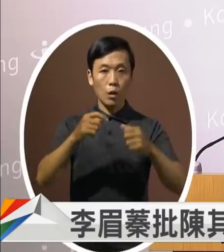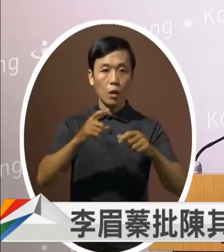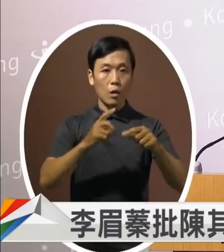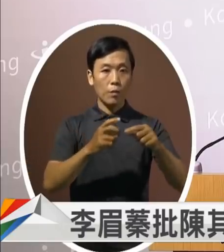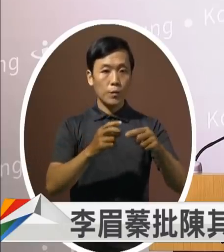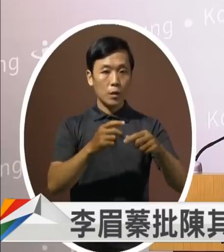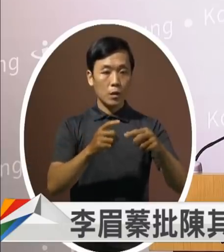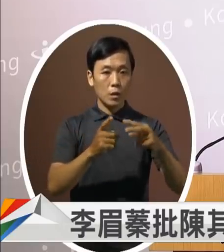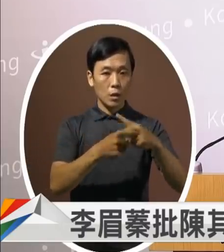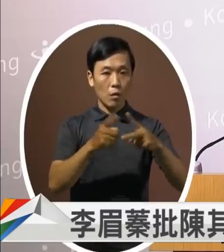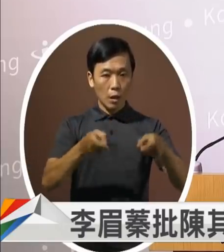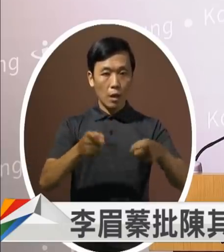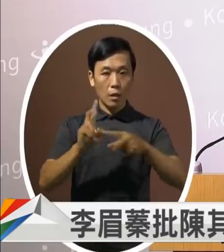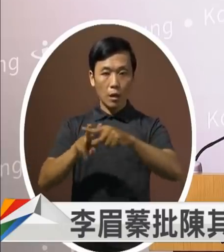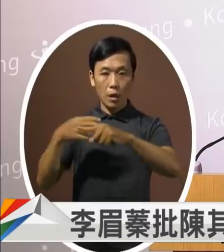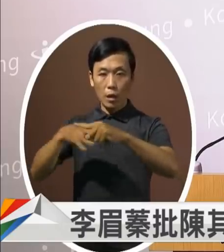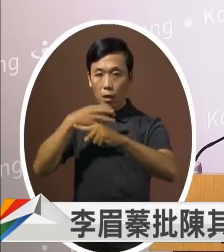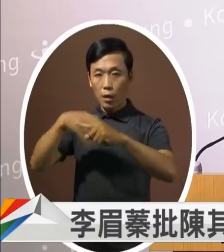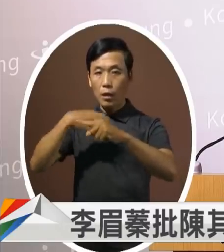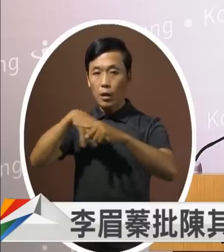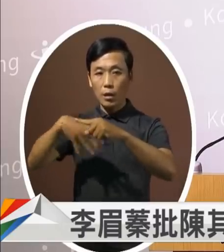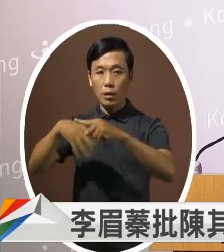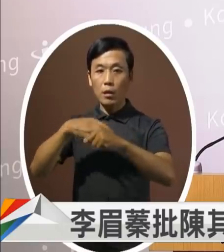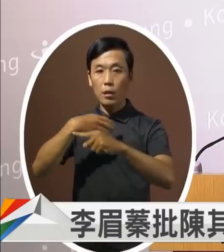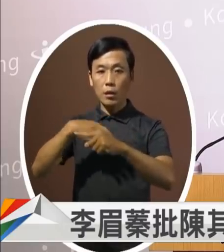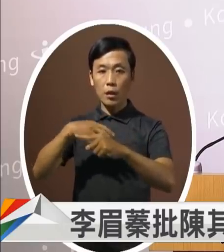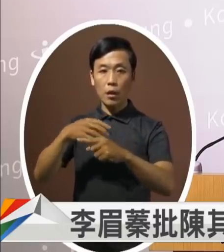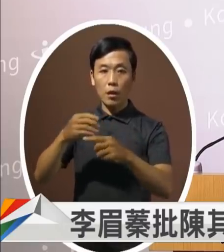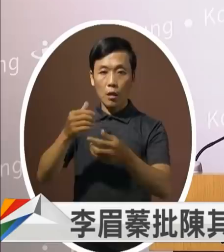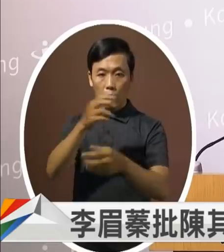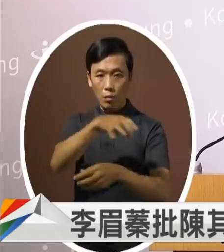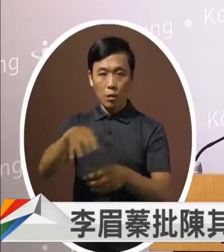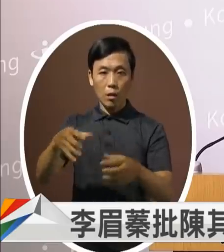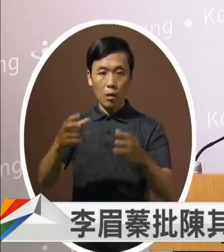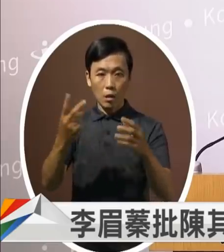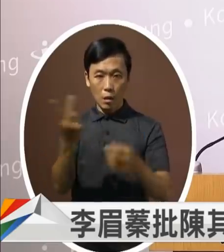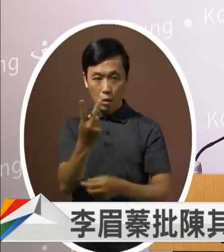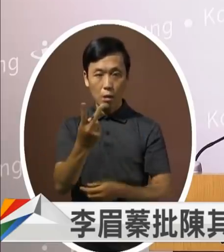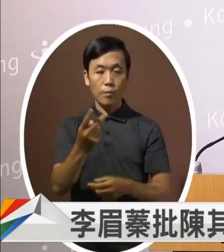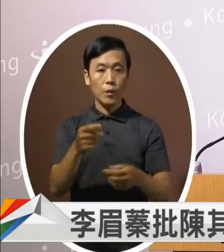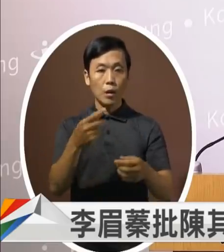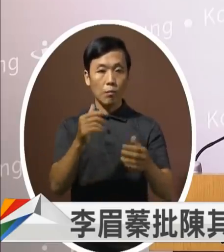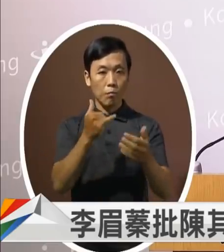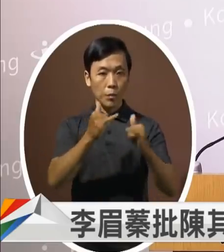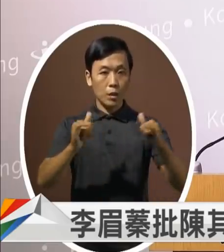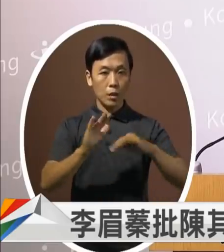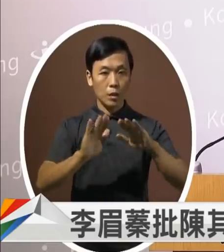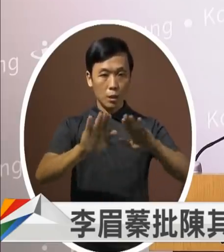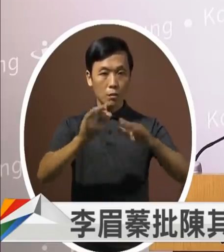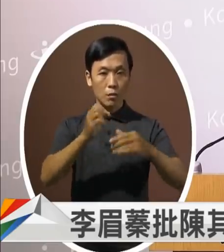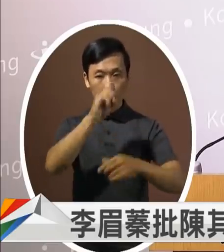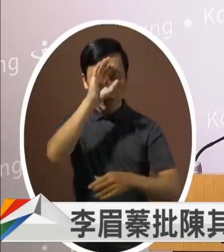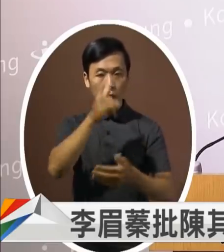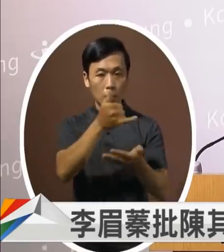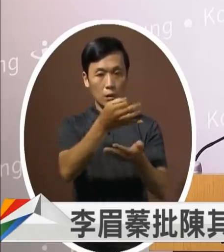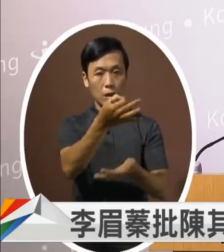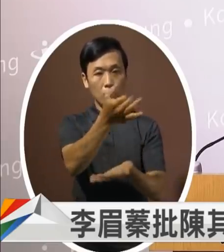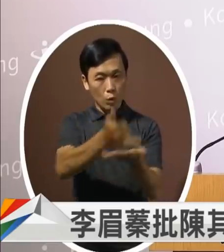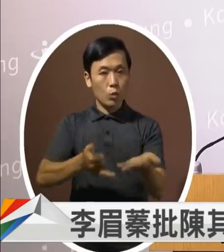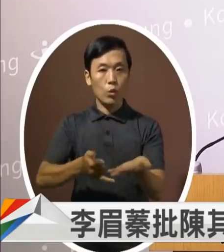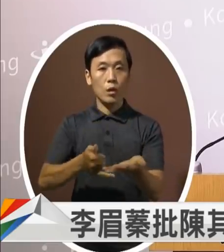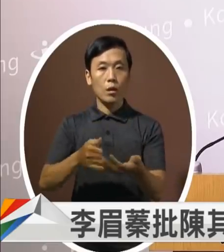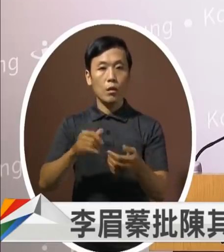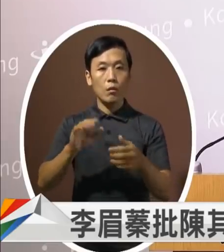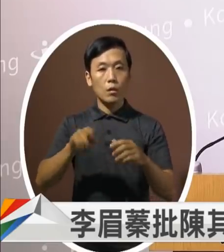各一座但是当时的民进党把这个经费退回不再推国民运动中心为什么现在又说